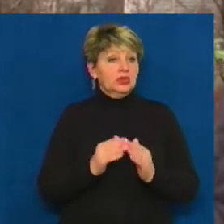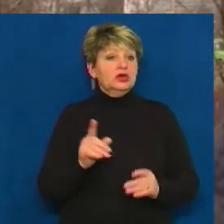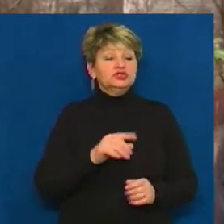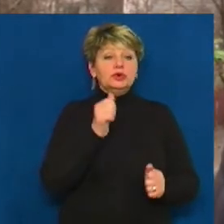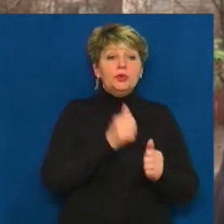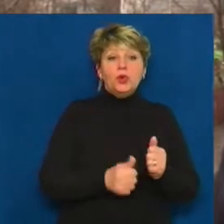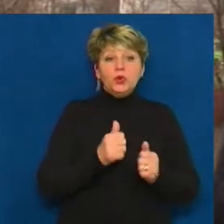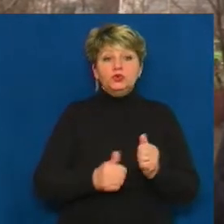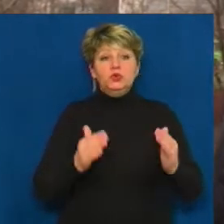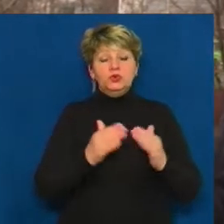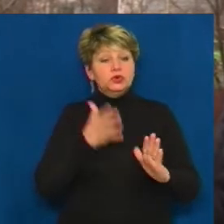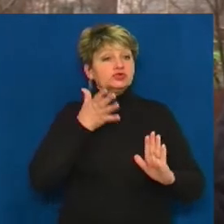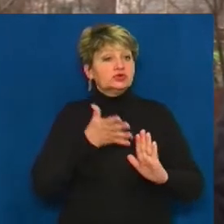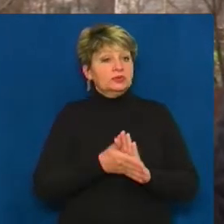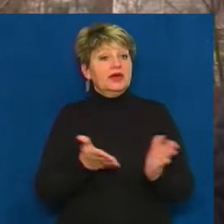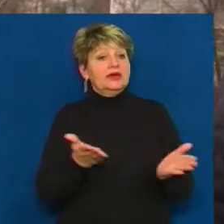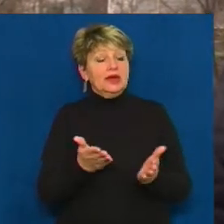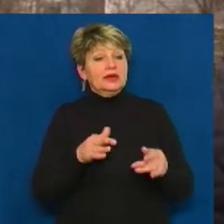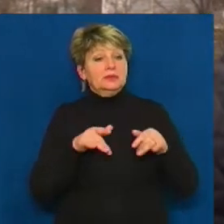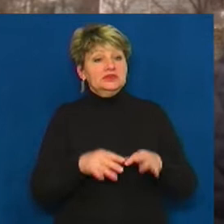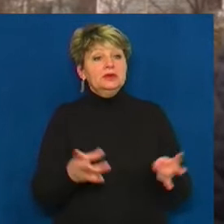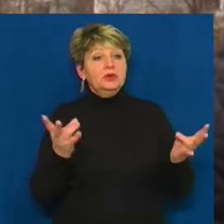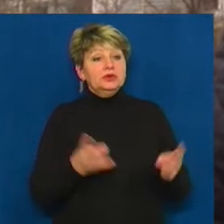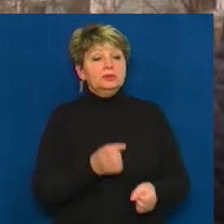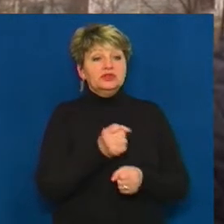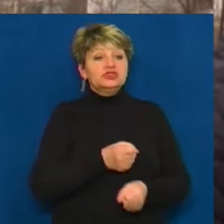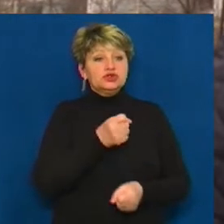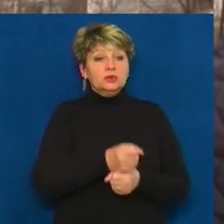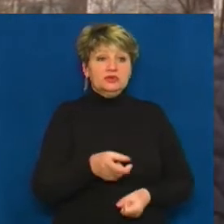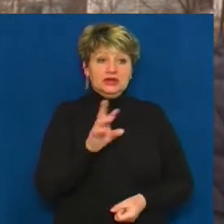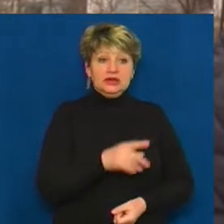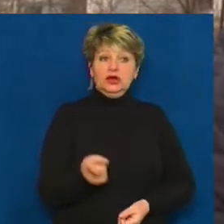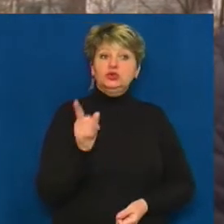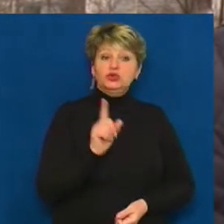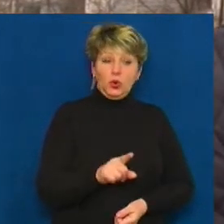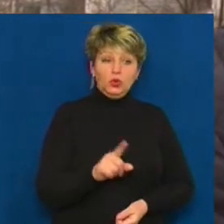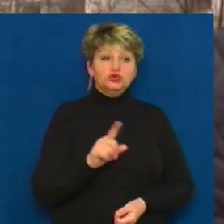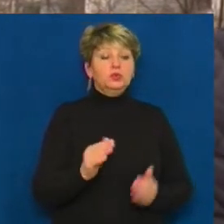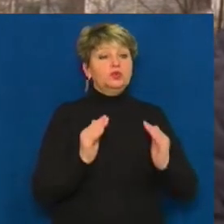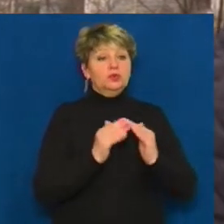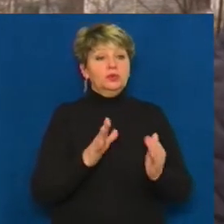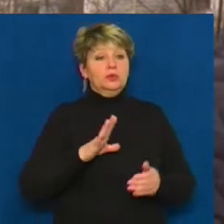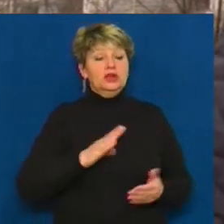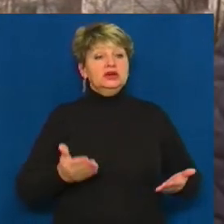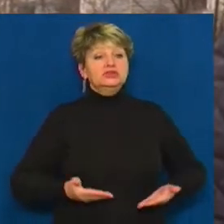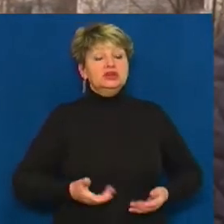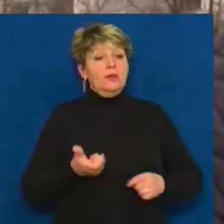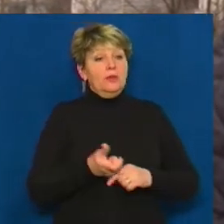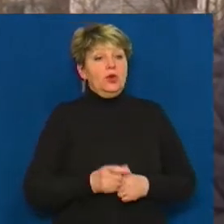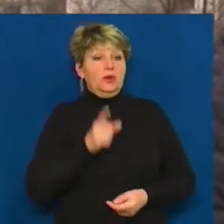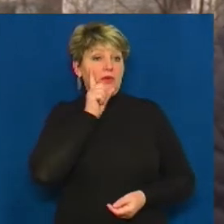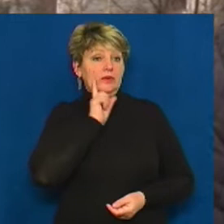кожен будинок зрозумів, які заходи потрібно зробити, для того, щоб в будинку було жити більш комфортно,